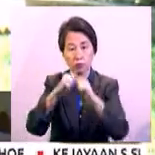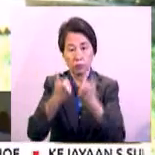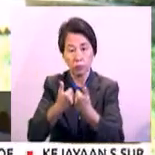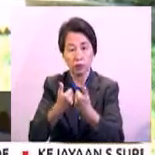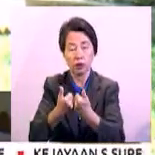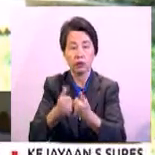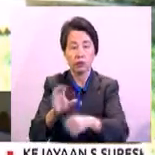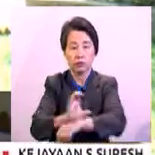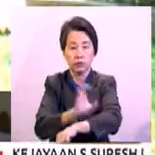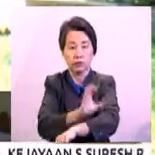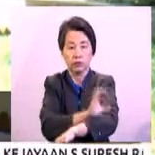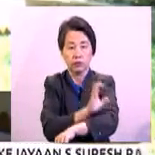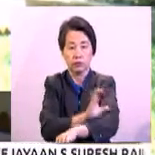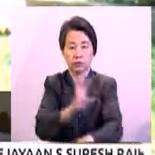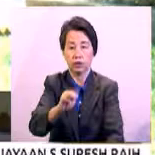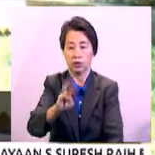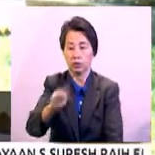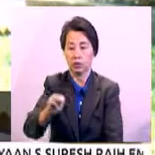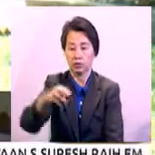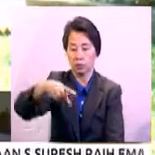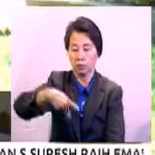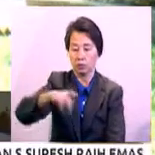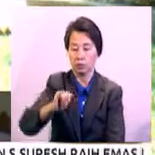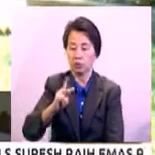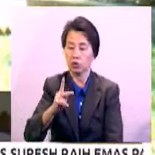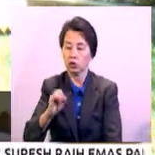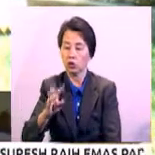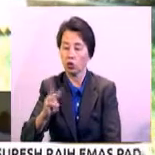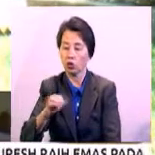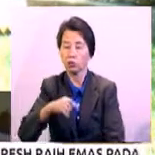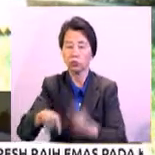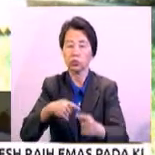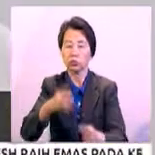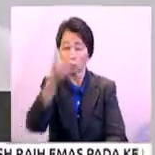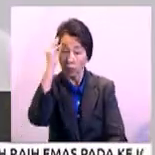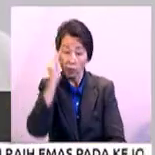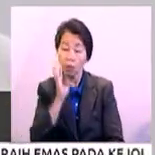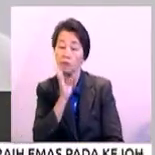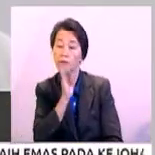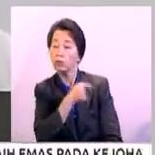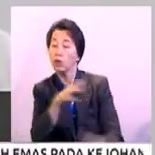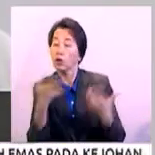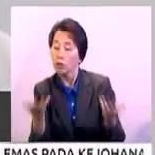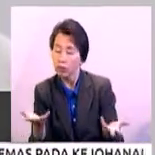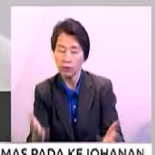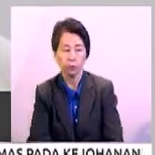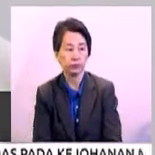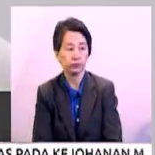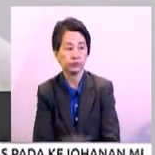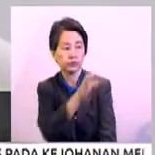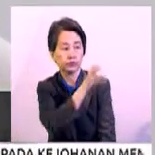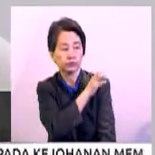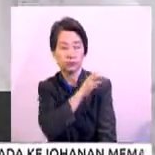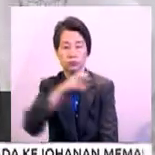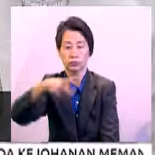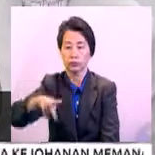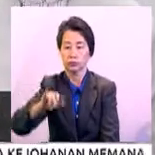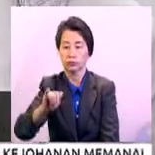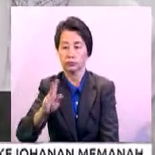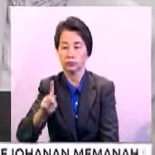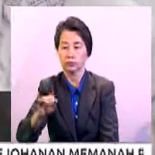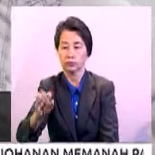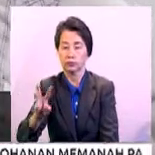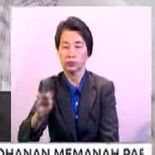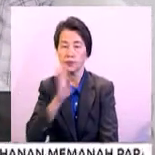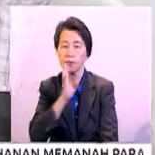Komputer dan Multimedia Malaysia PICOM berhubung kenyataan itu? Pengurusi PICOM Ghanish Kumar bangga berpandangan